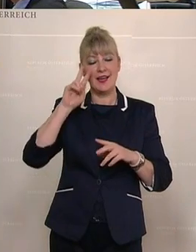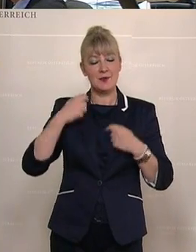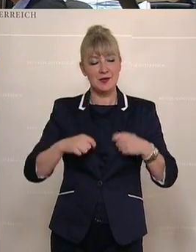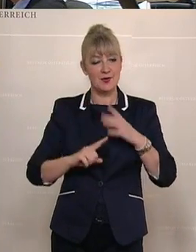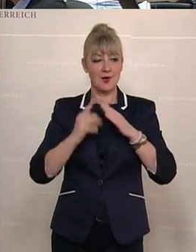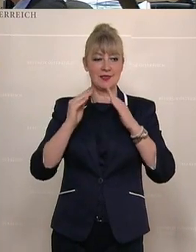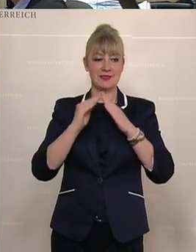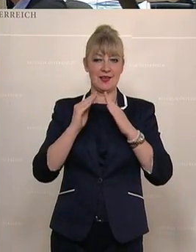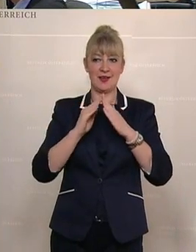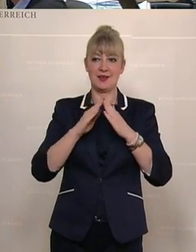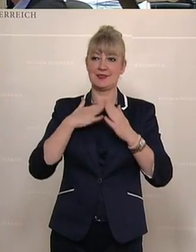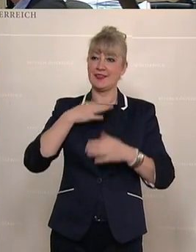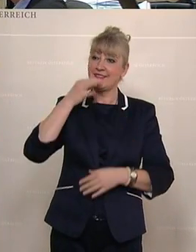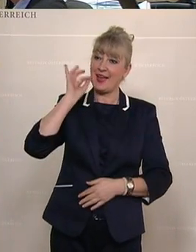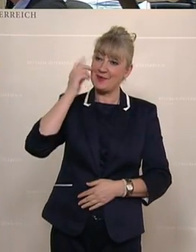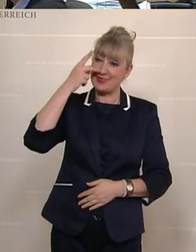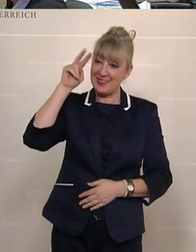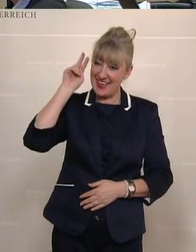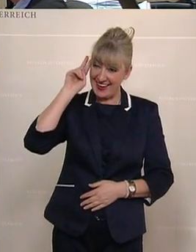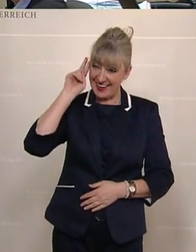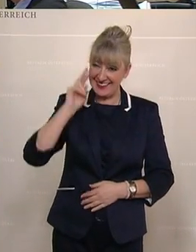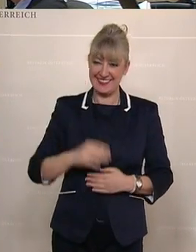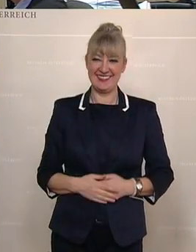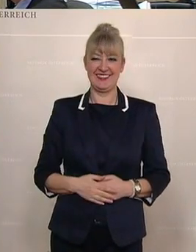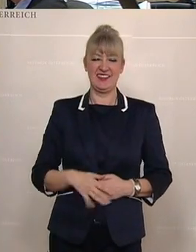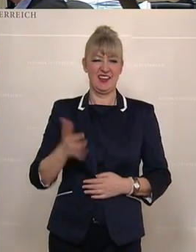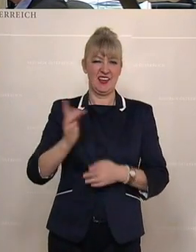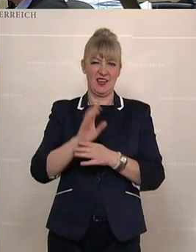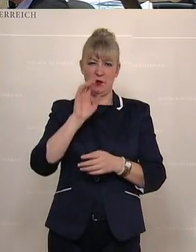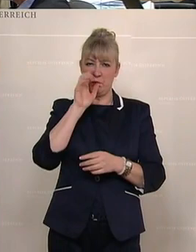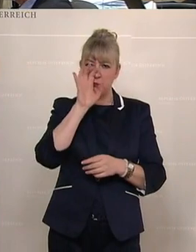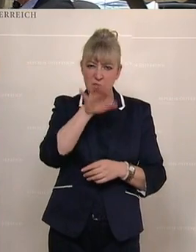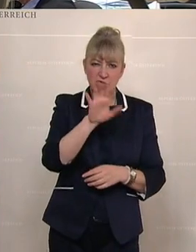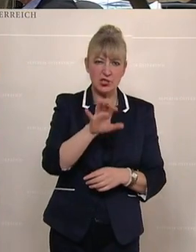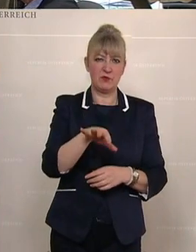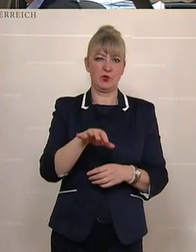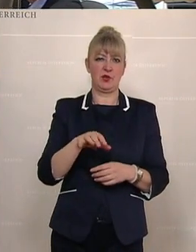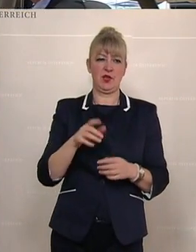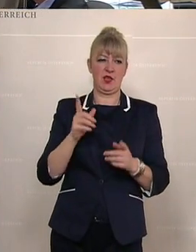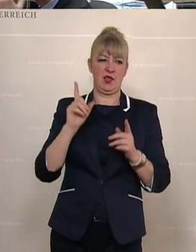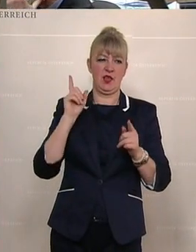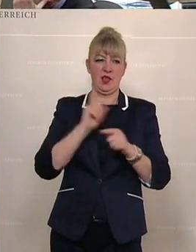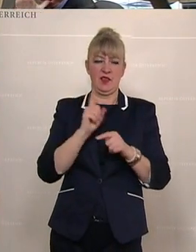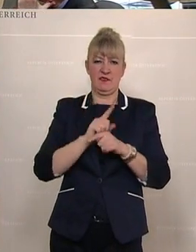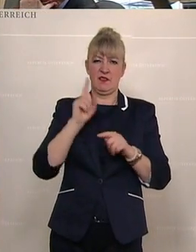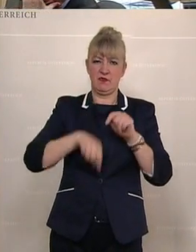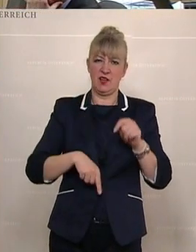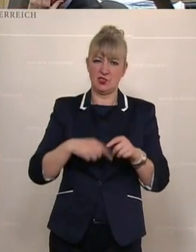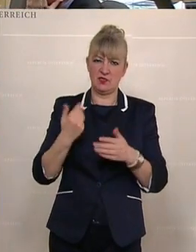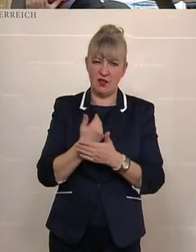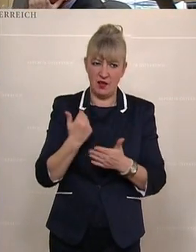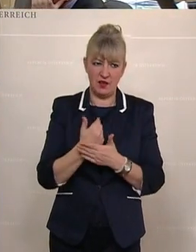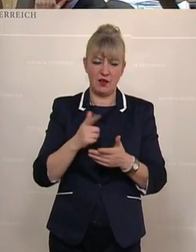Jetzt am Wort Selma Yildirim von der SPÖ. Beschimpfungen, Beleidigungen, Fake News, Vergewaltigungsandrohungen,